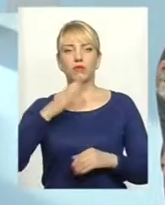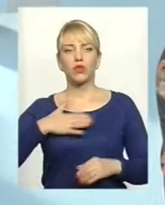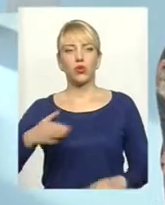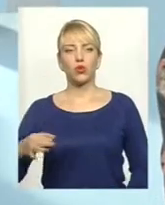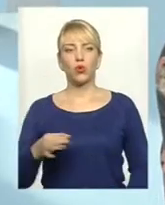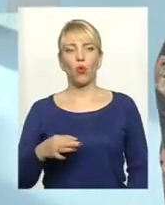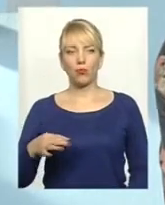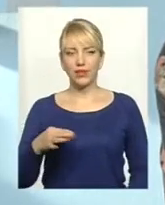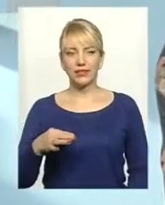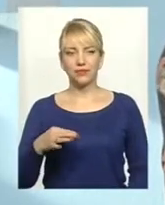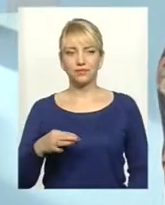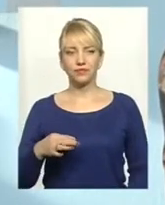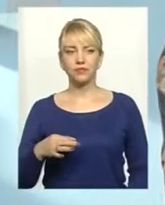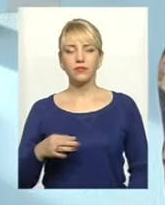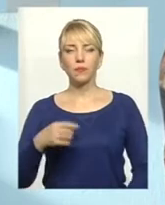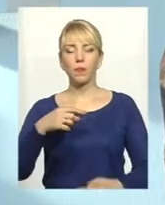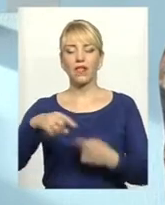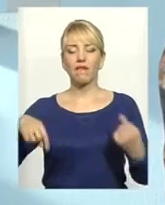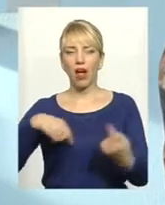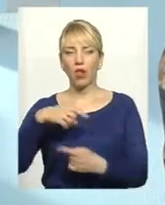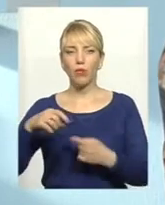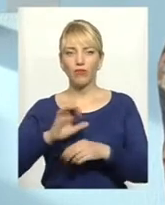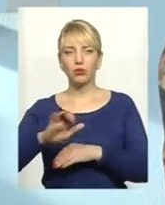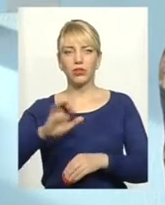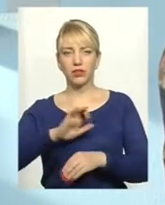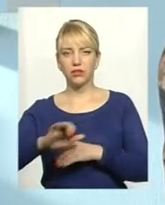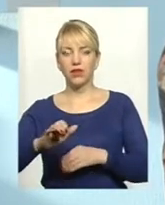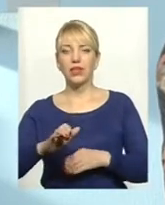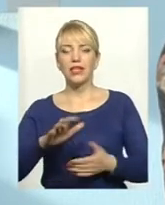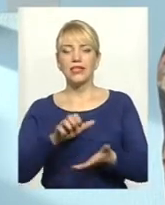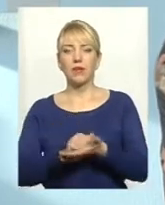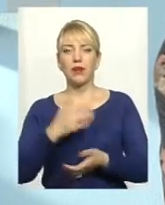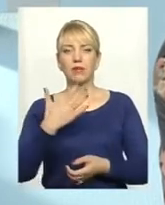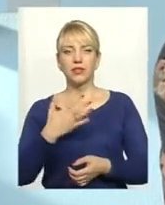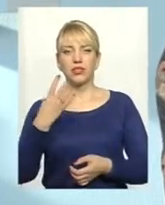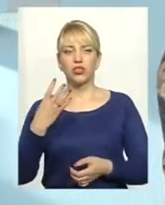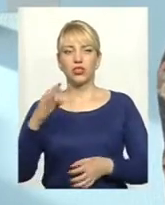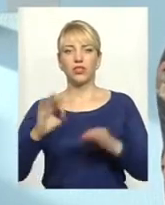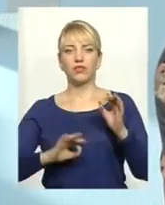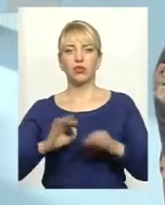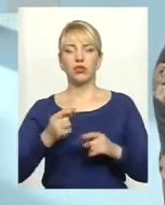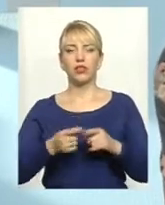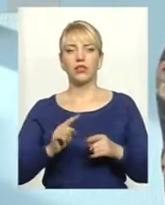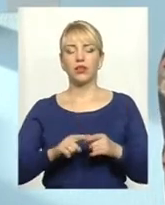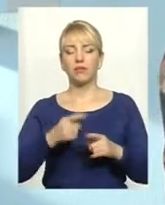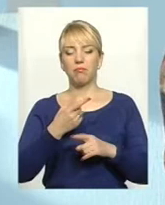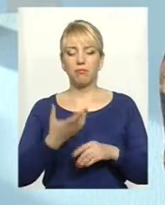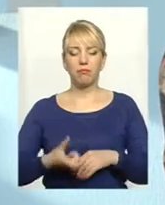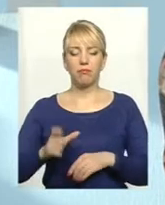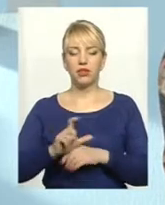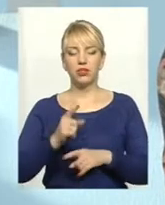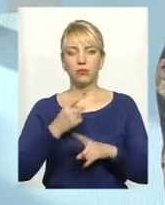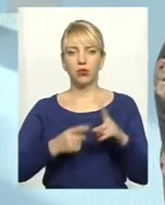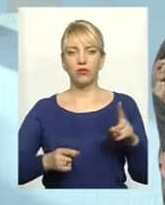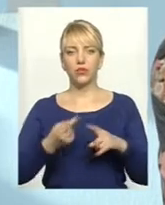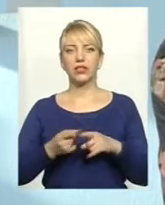в валовому виробництві займає 54%. Це більше половини. І це можна